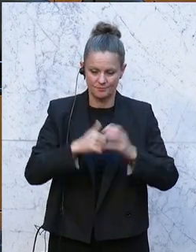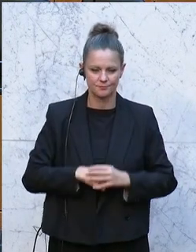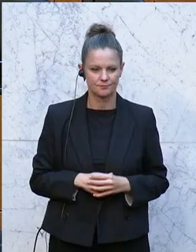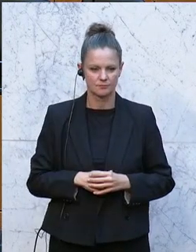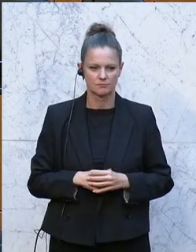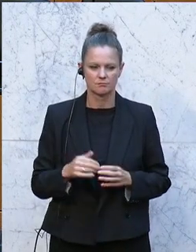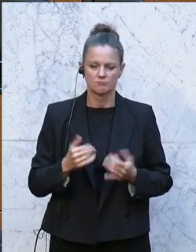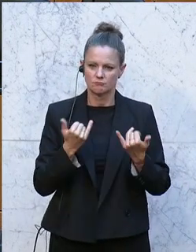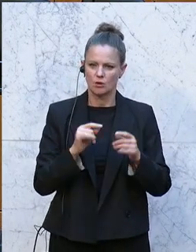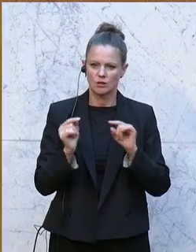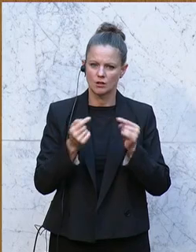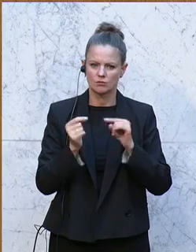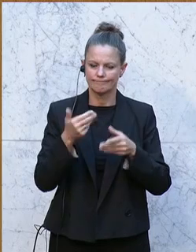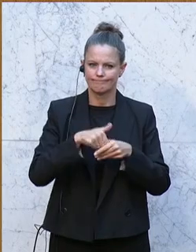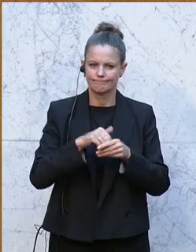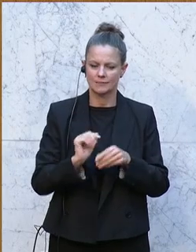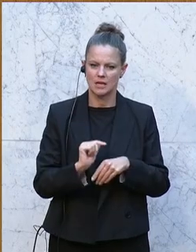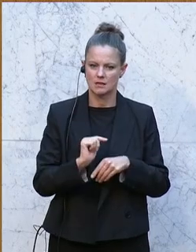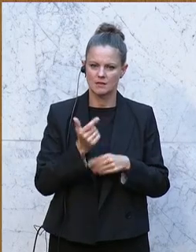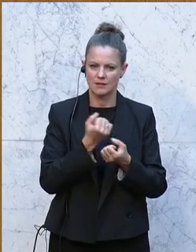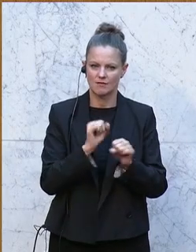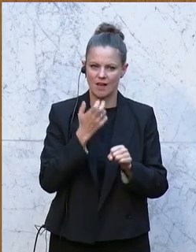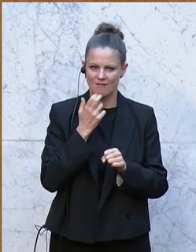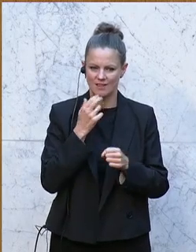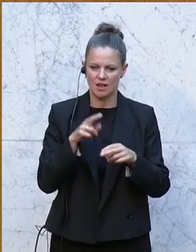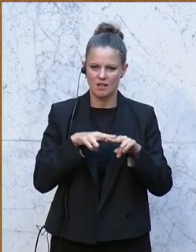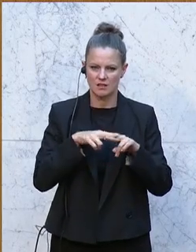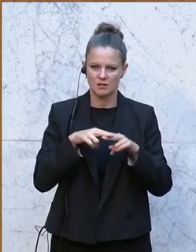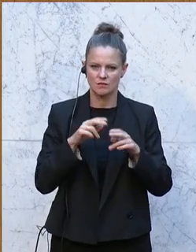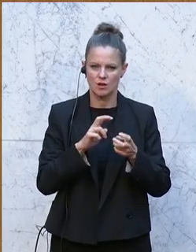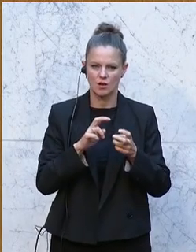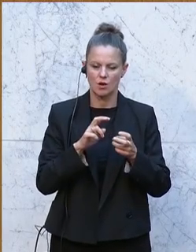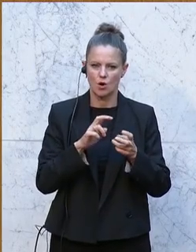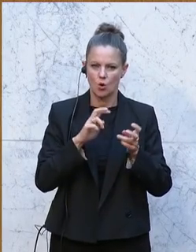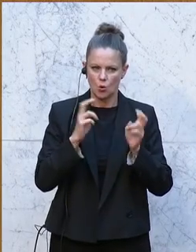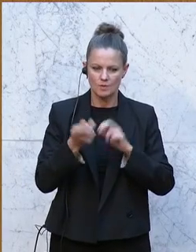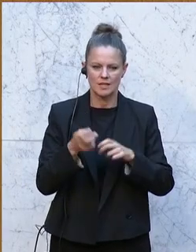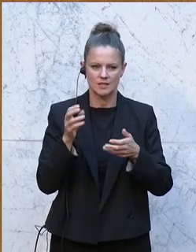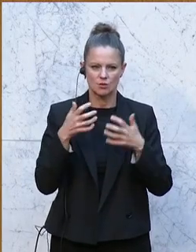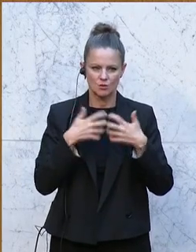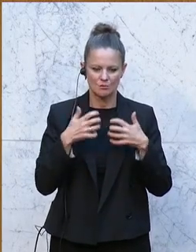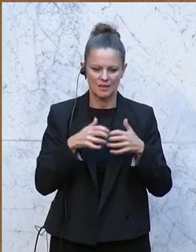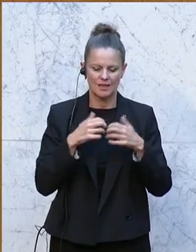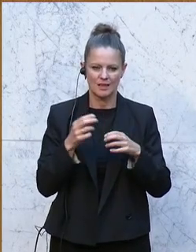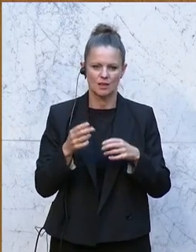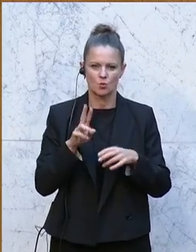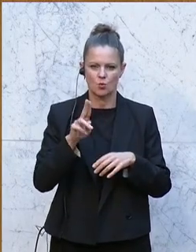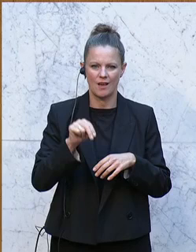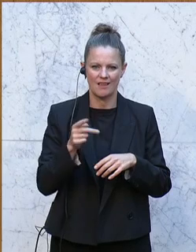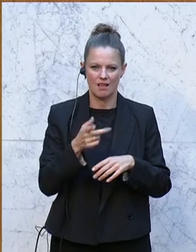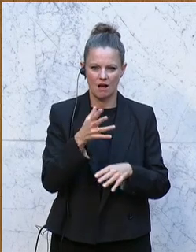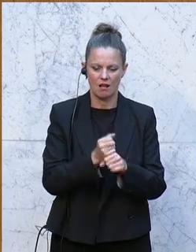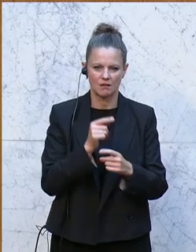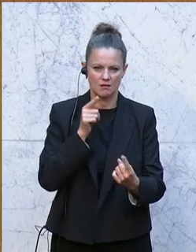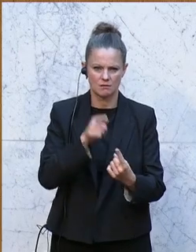Wir diskutieren hier heute den zweiten freiwilligen nationalen Umsatzbericht zu den UN-Nachhaltigkeitszielen. Das hört sich viel